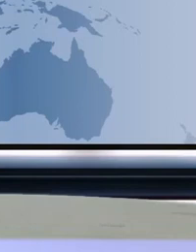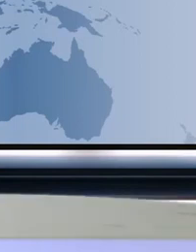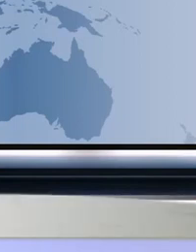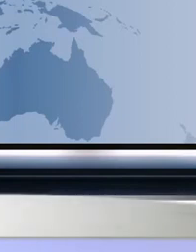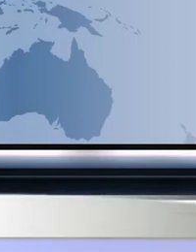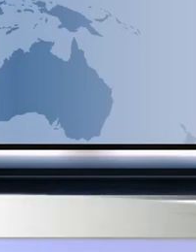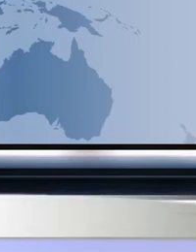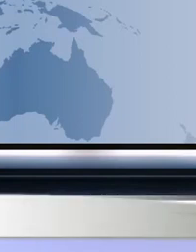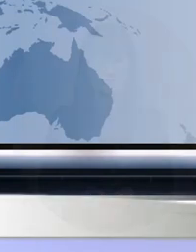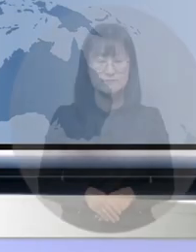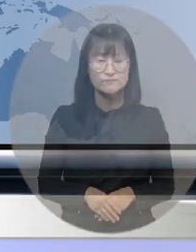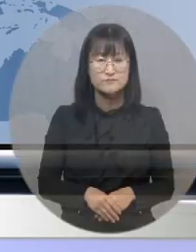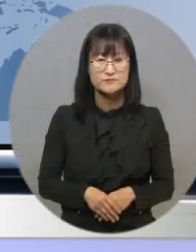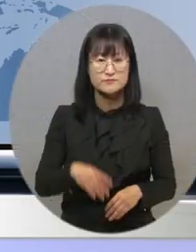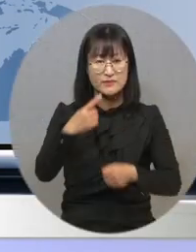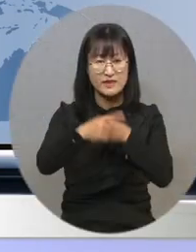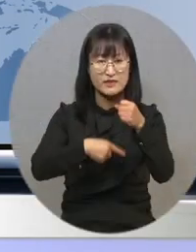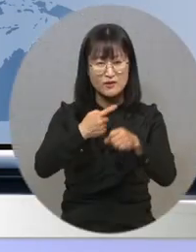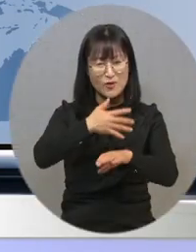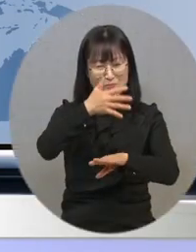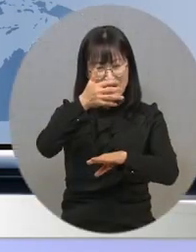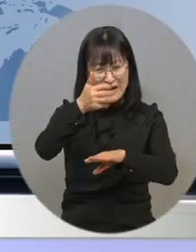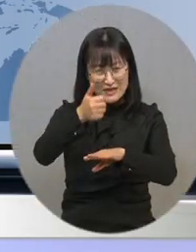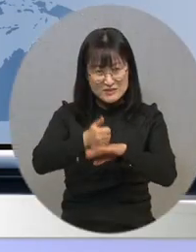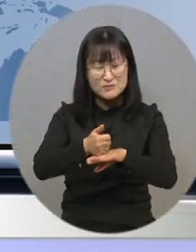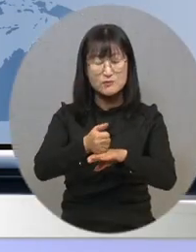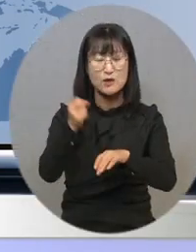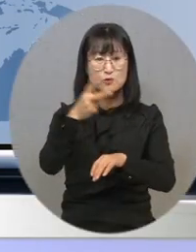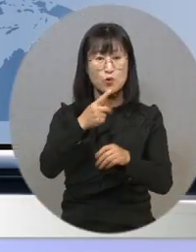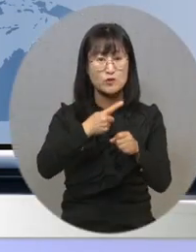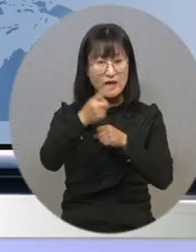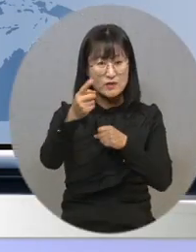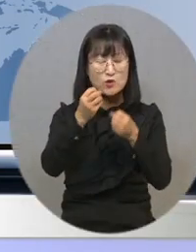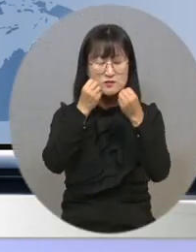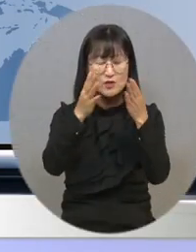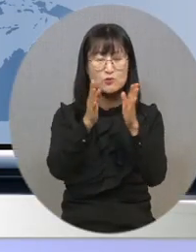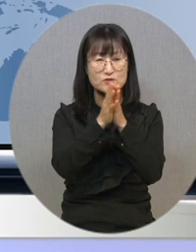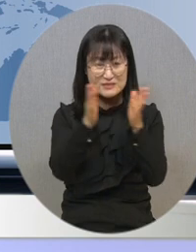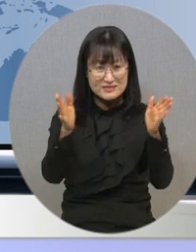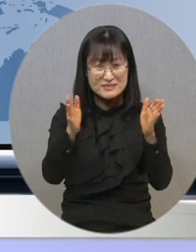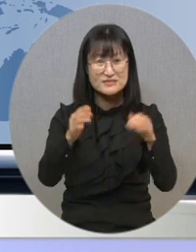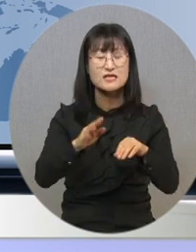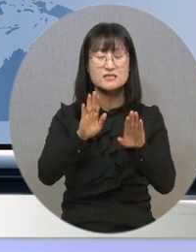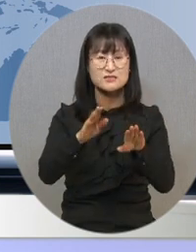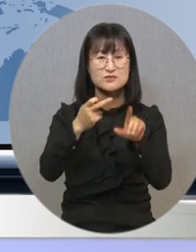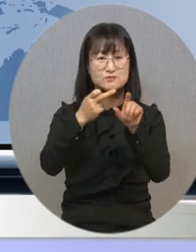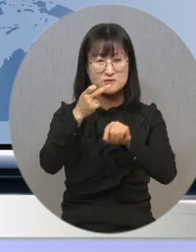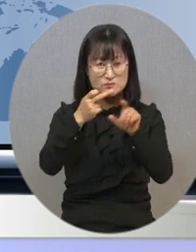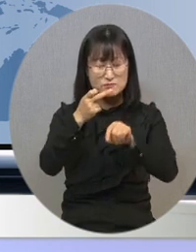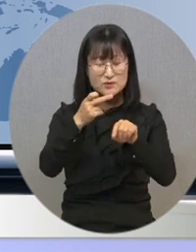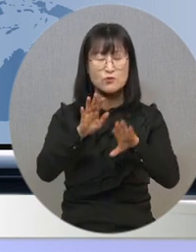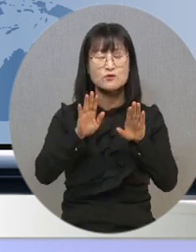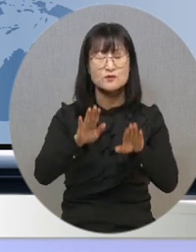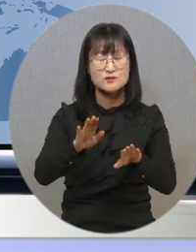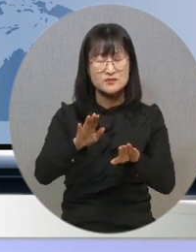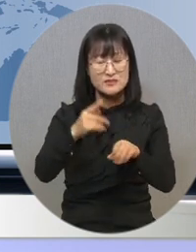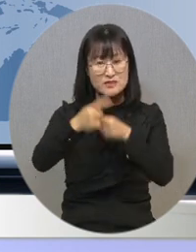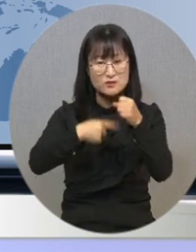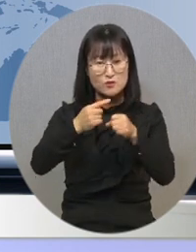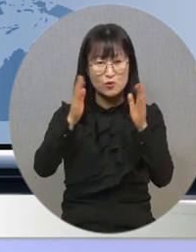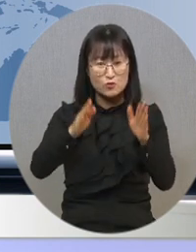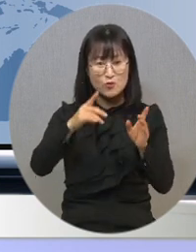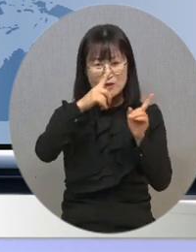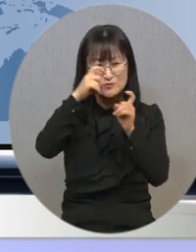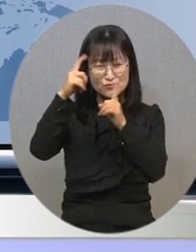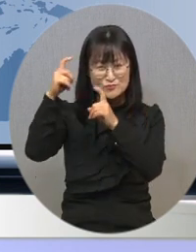한 해를 마무리하고 또 새해를 시작하는 이맘때가 되면 그동안의 추억들이 주마등처럼 스쳐